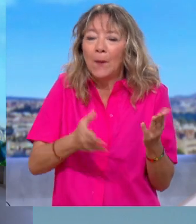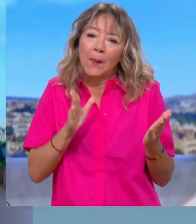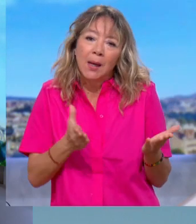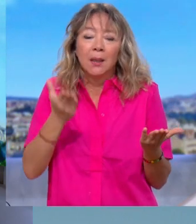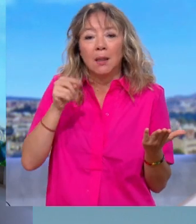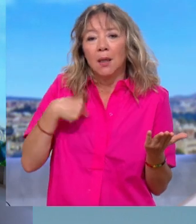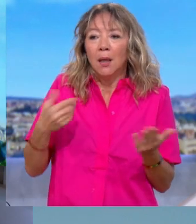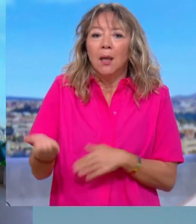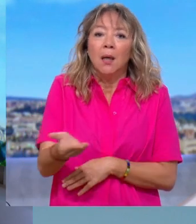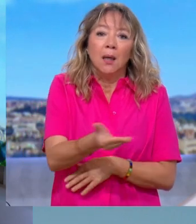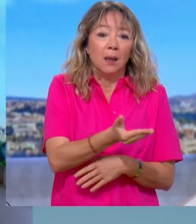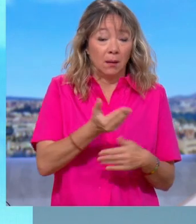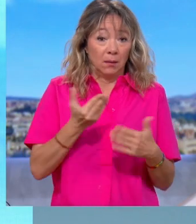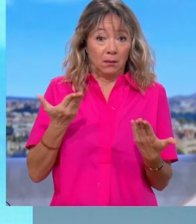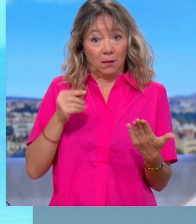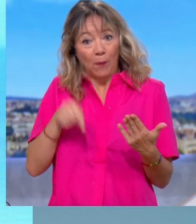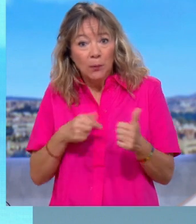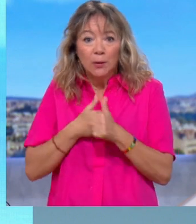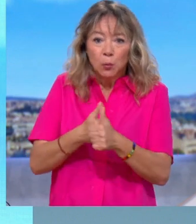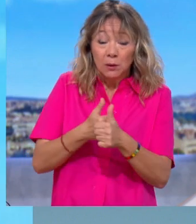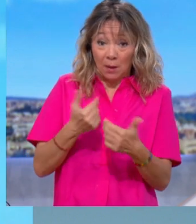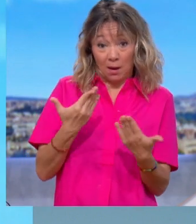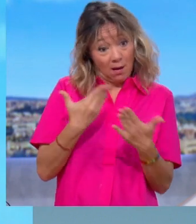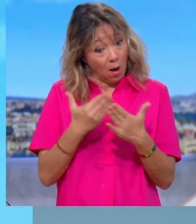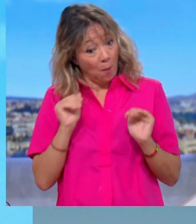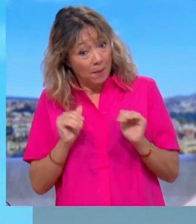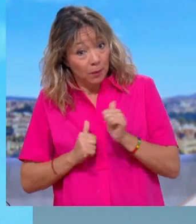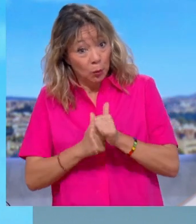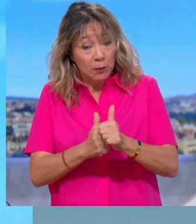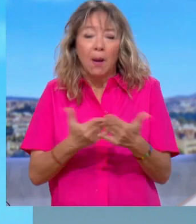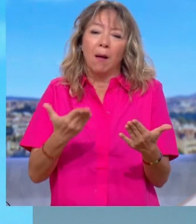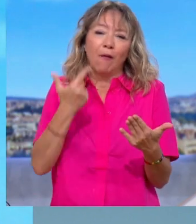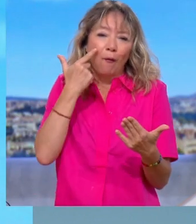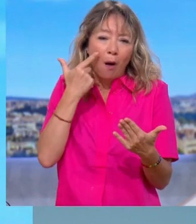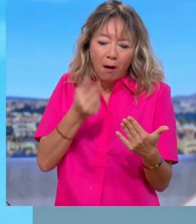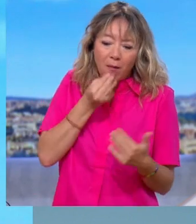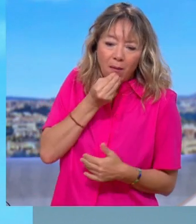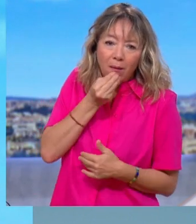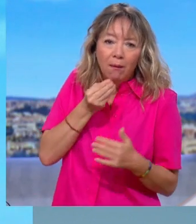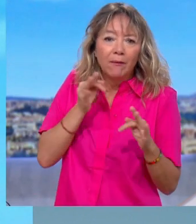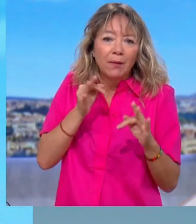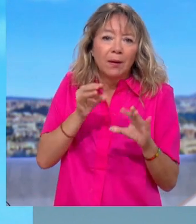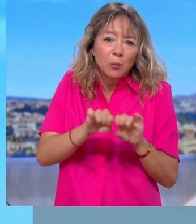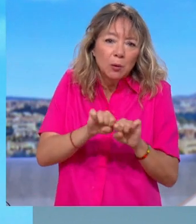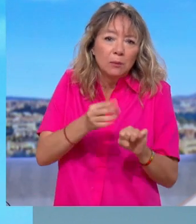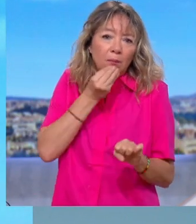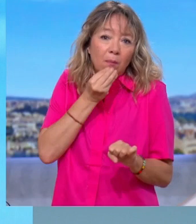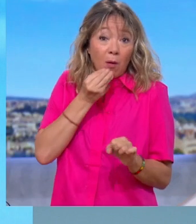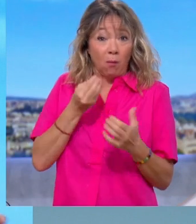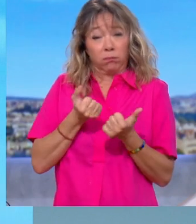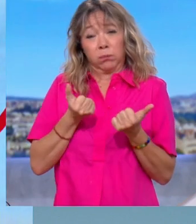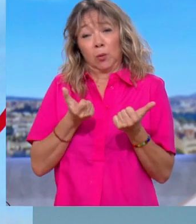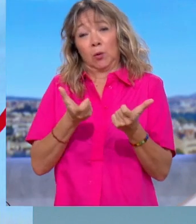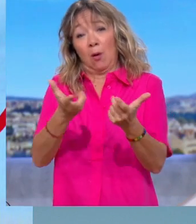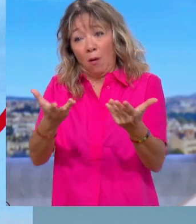etc. voit bien que sur les produits alimentaires, vous voyez bien que ça fait des mois qu'il nous explique qu'il va